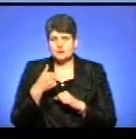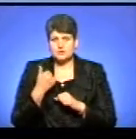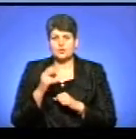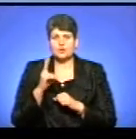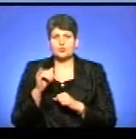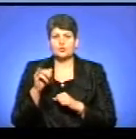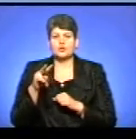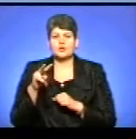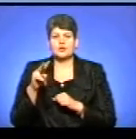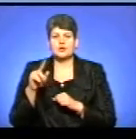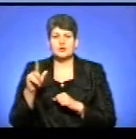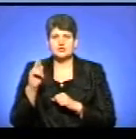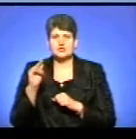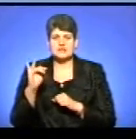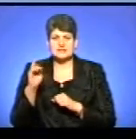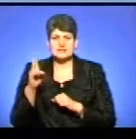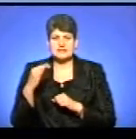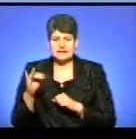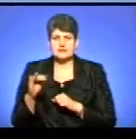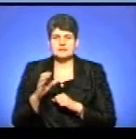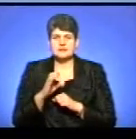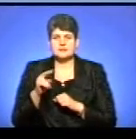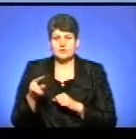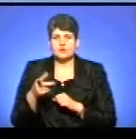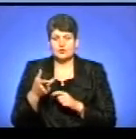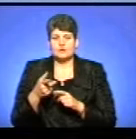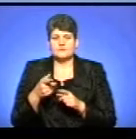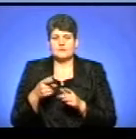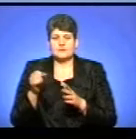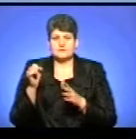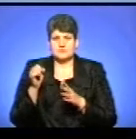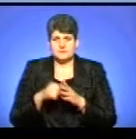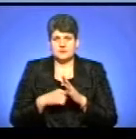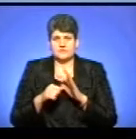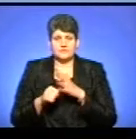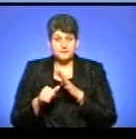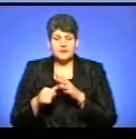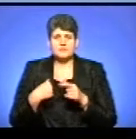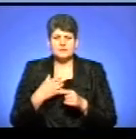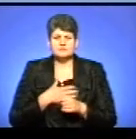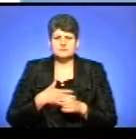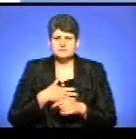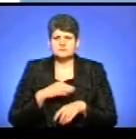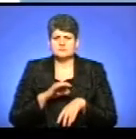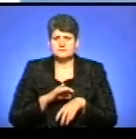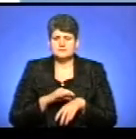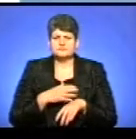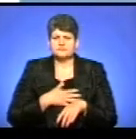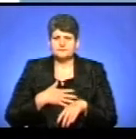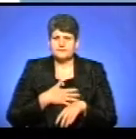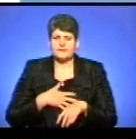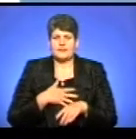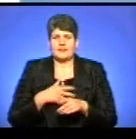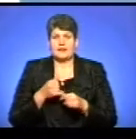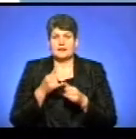Курчевський, Сергій Петрович, його збили, пстура. І мені то боліло, мені то кортило, я не міг усидіти і